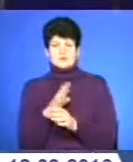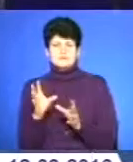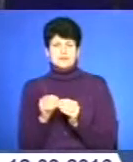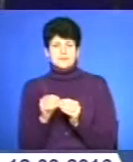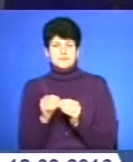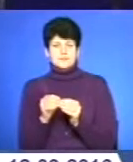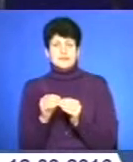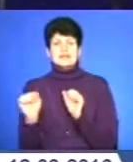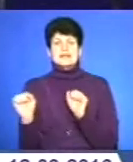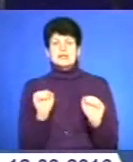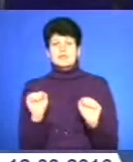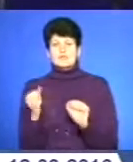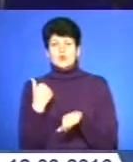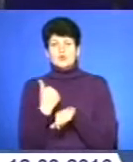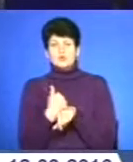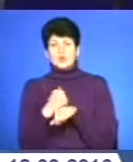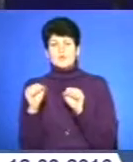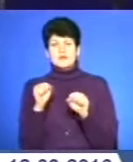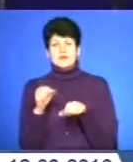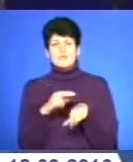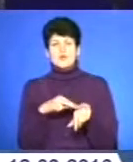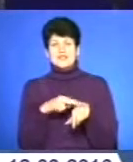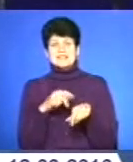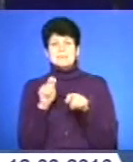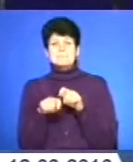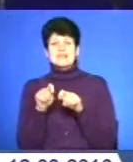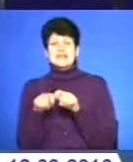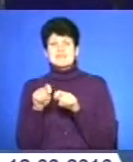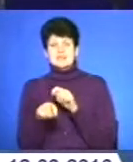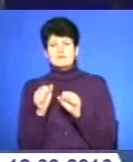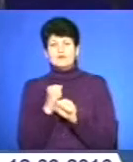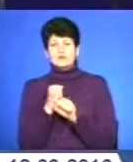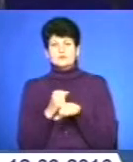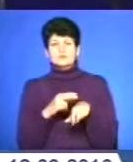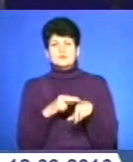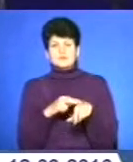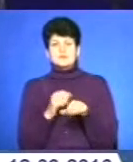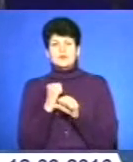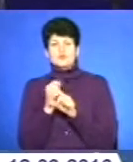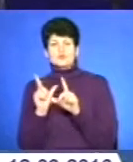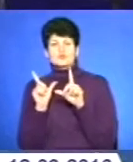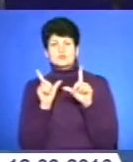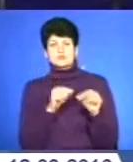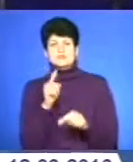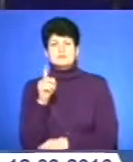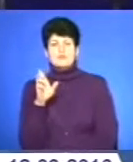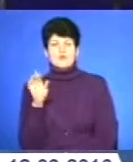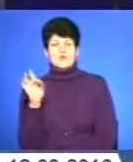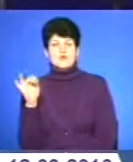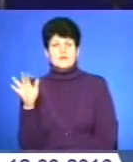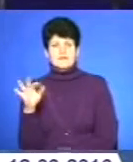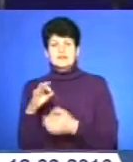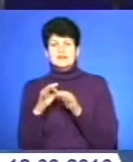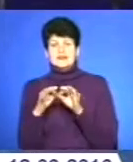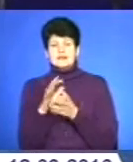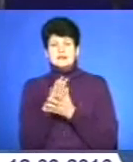Керівник головного управління поліції Тернопільщини перевірив роботу правоохоронців під час робочого візиту на Зборівщину. Детальніше про це у